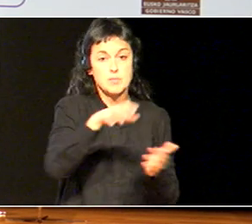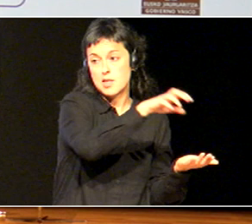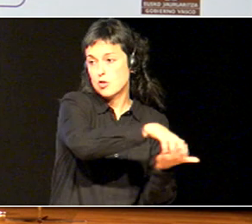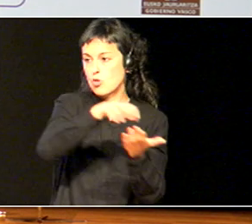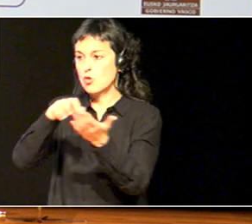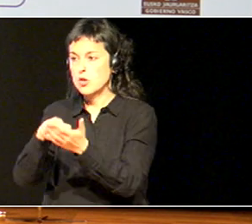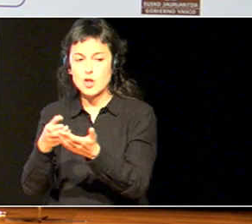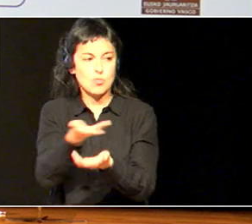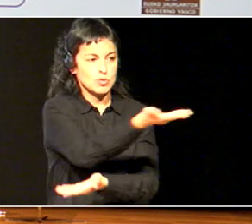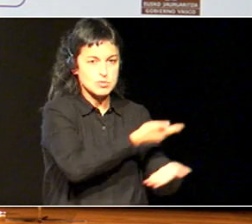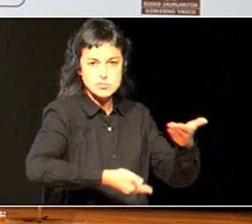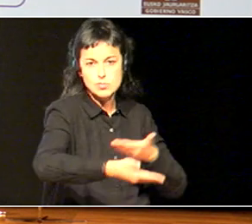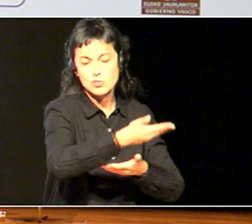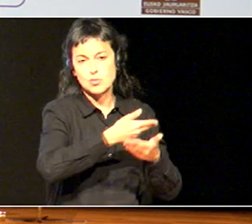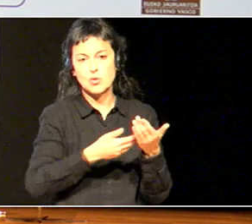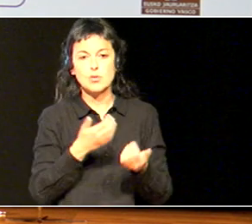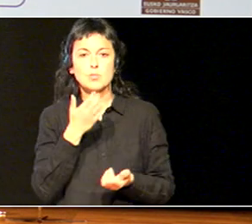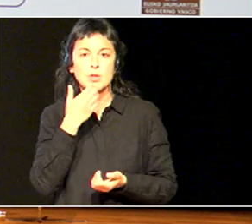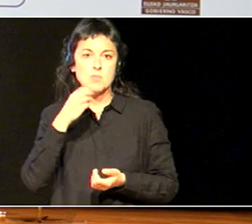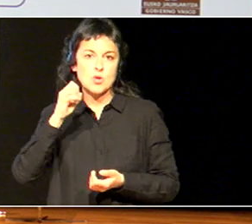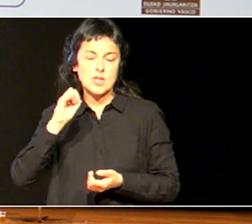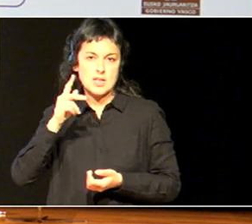partekatuz ikasi moduko proiektuen bidez